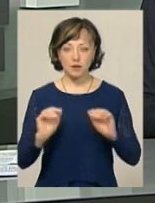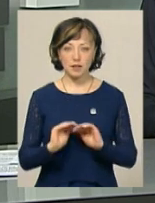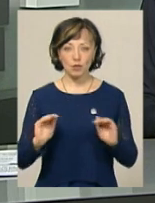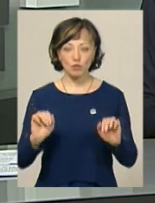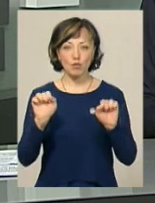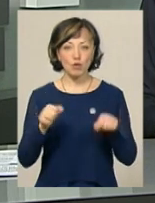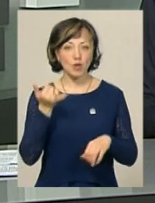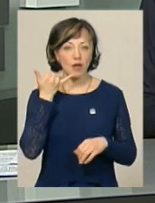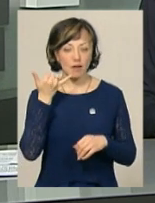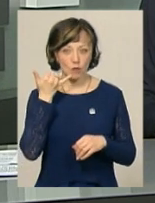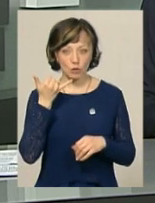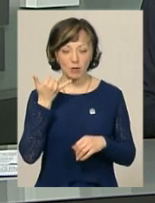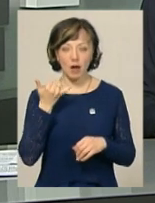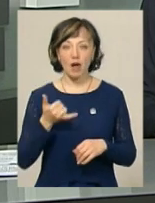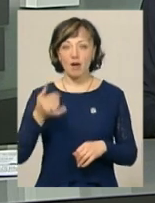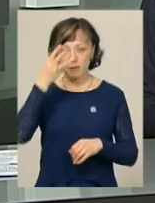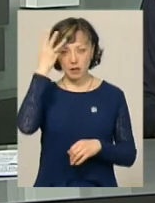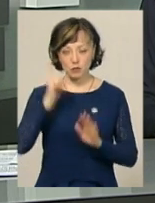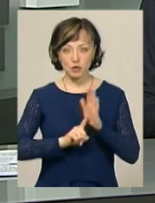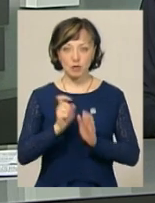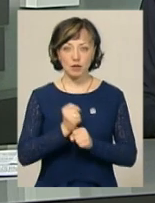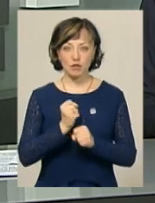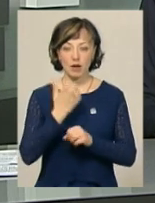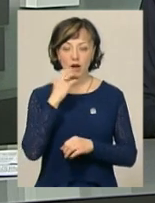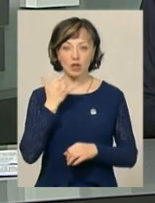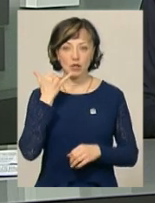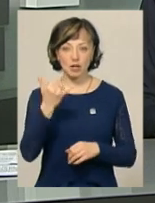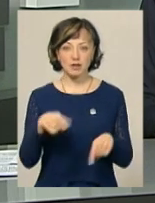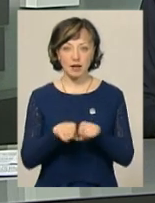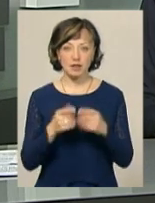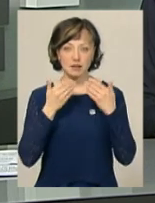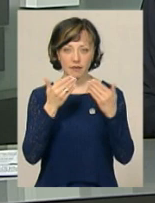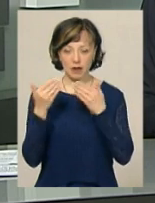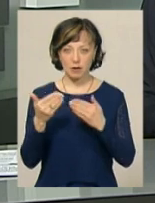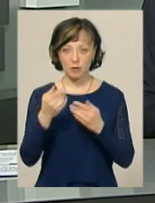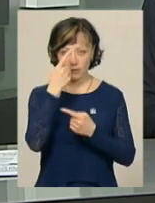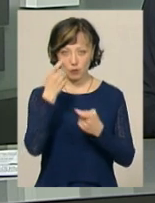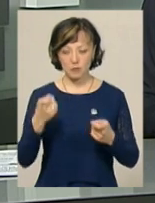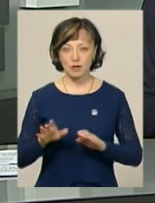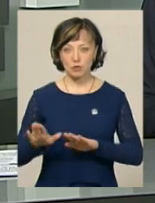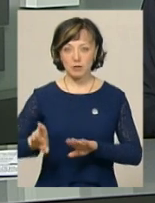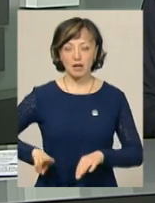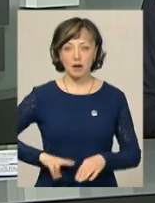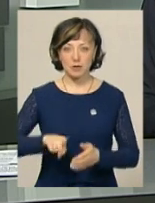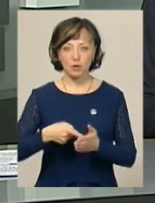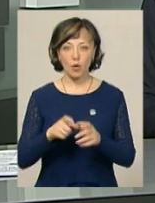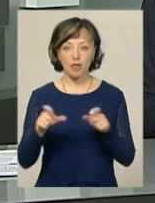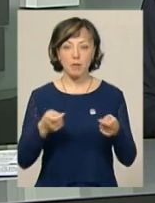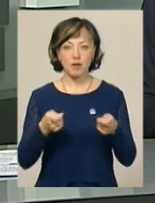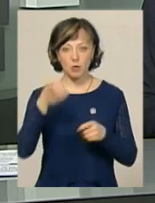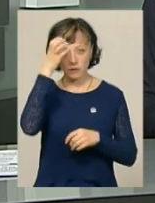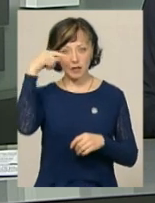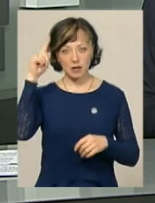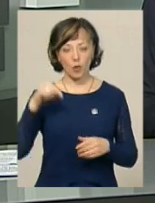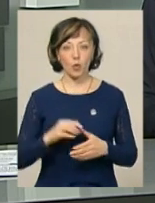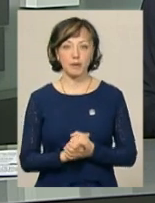хмельничани можуть телефоном. В обласному центрі запрацювала гаряча лінія для таких звернень, повідомила заступник директора міського департаменту освіти та